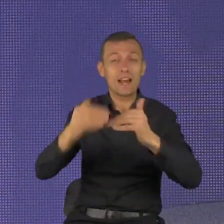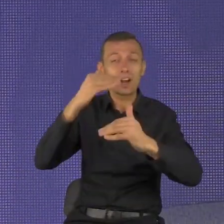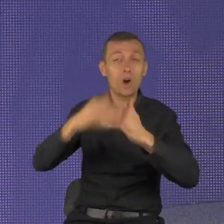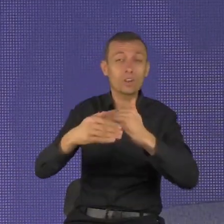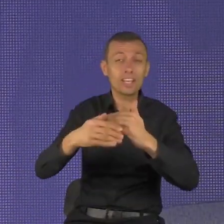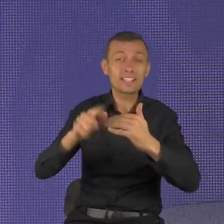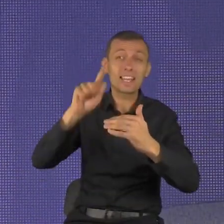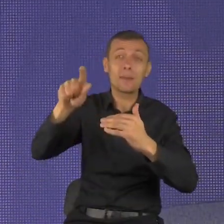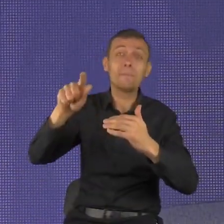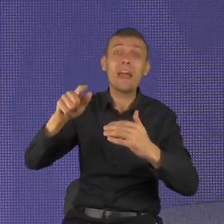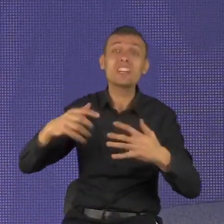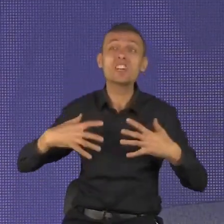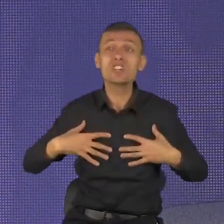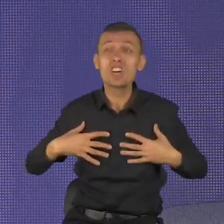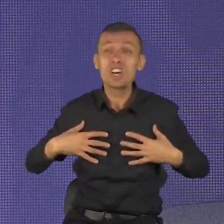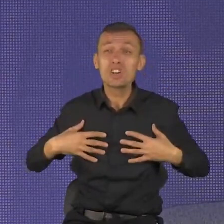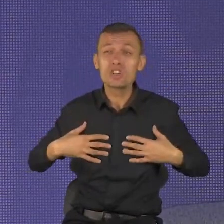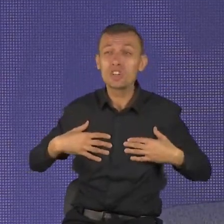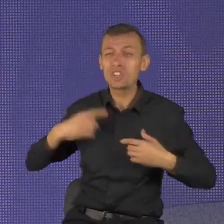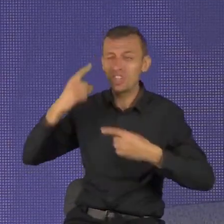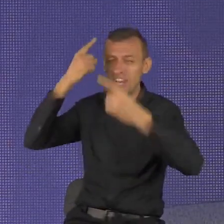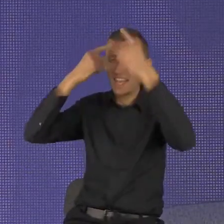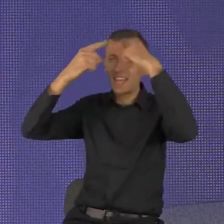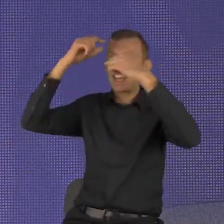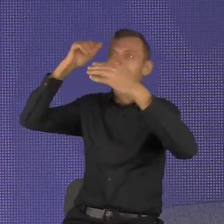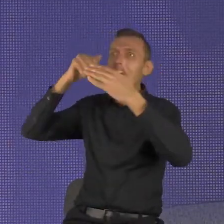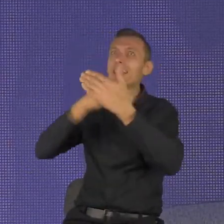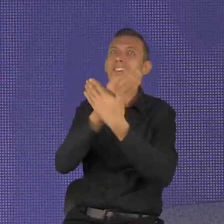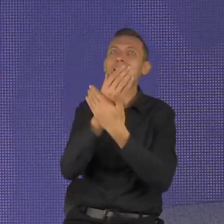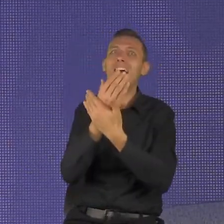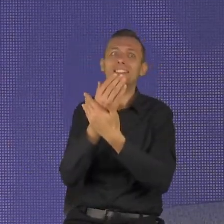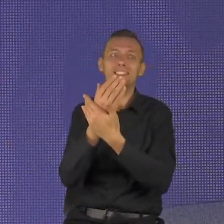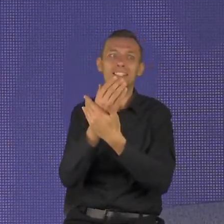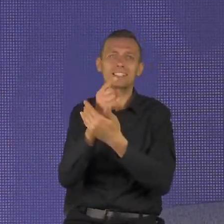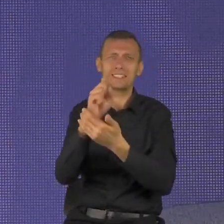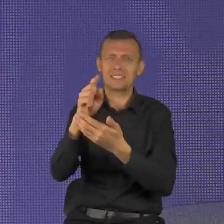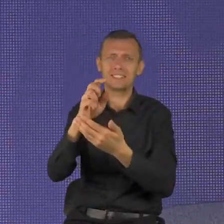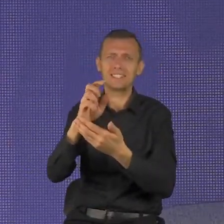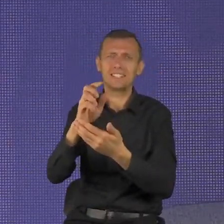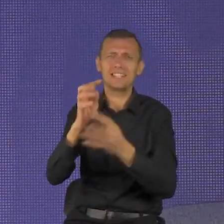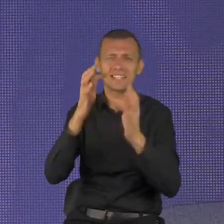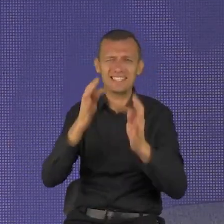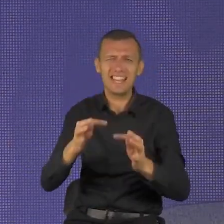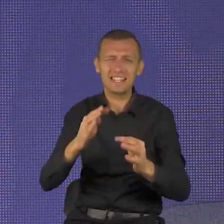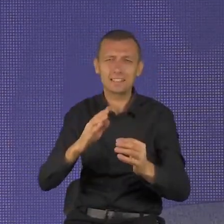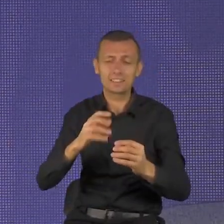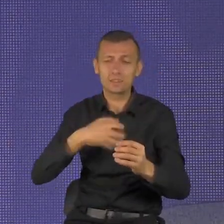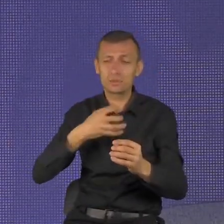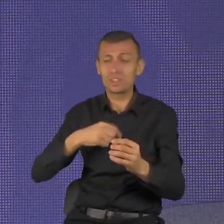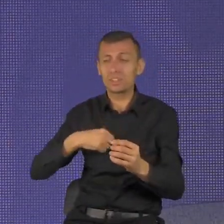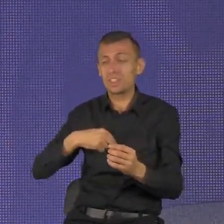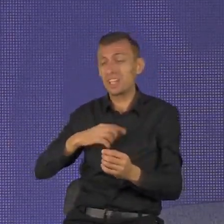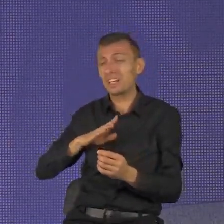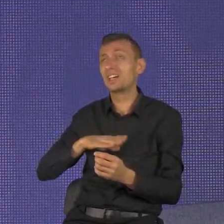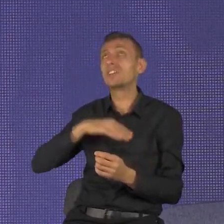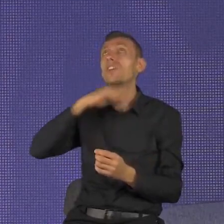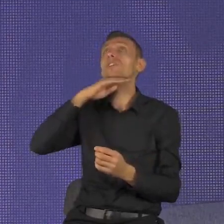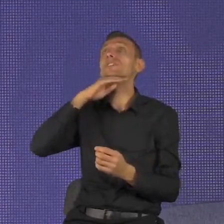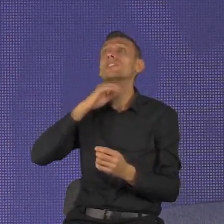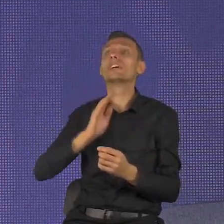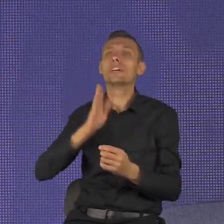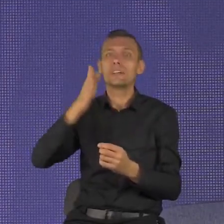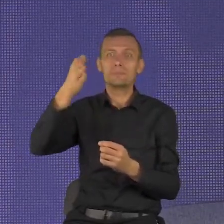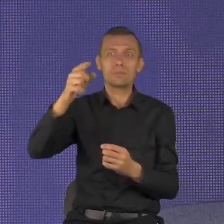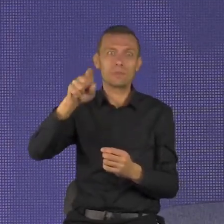bardziej normalnie i przestaniesz mieć wszystkiego dosyć. Posłuchajcie Księgi Przysłów, 14 rozdział,